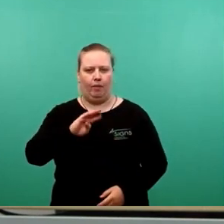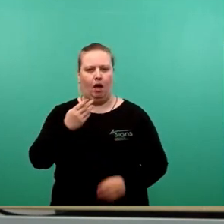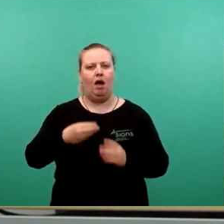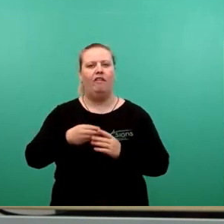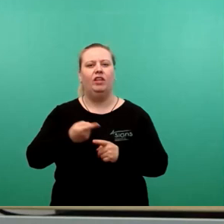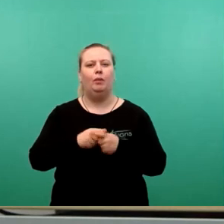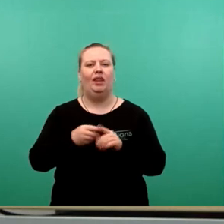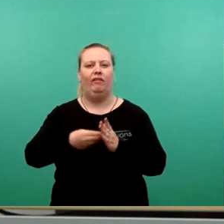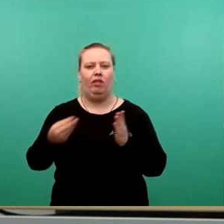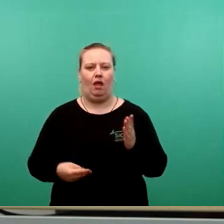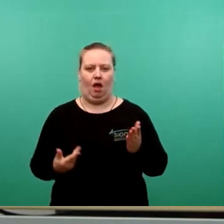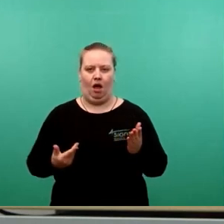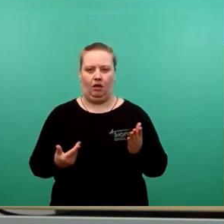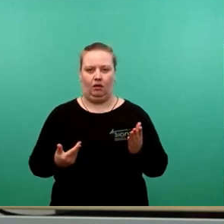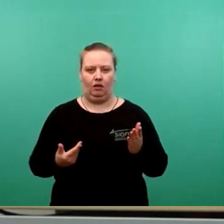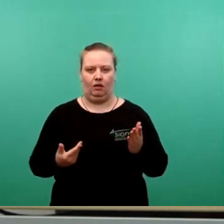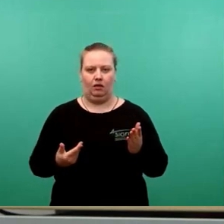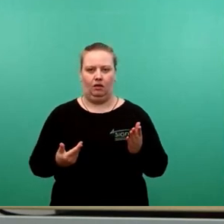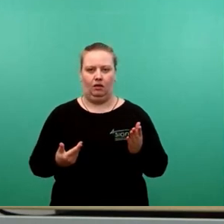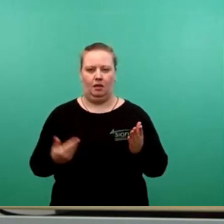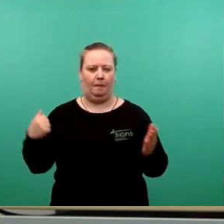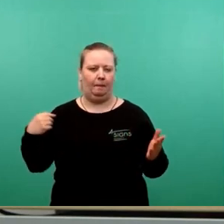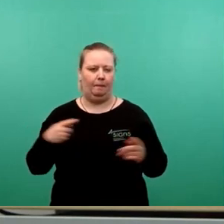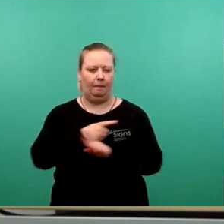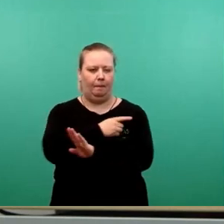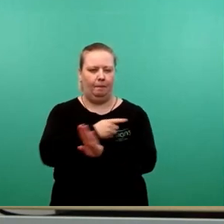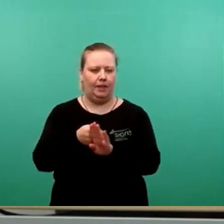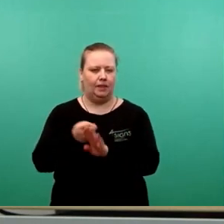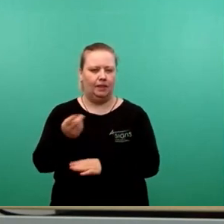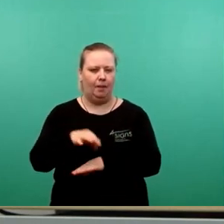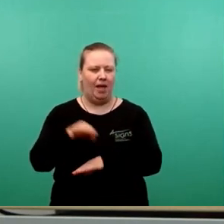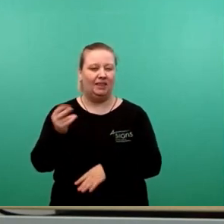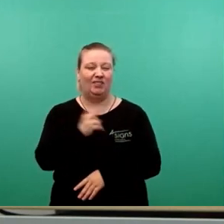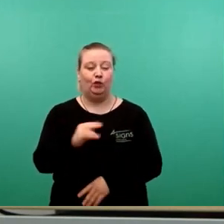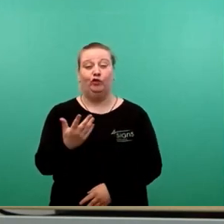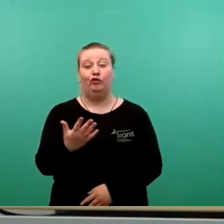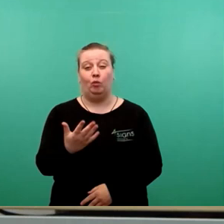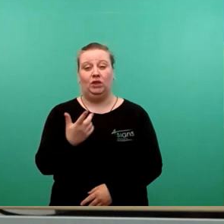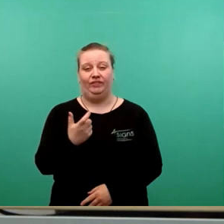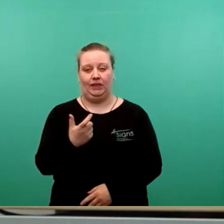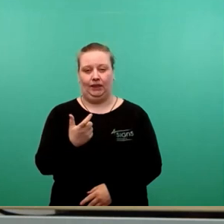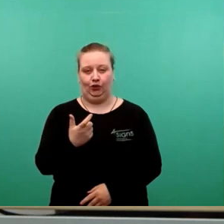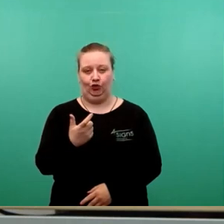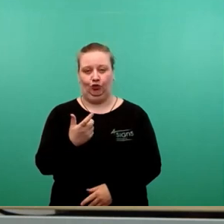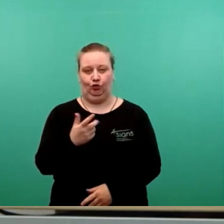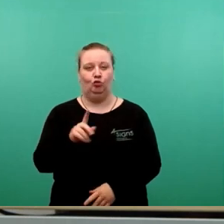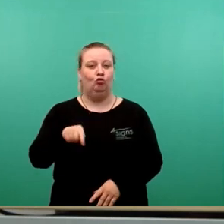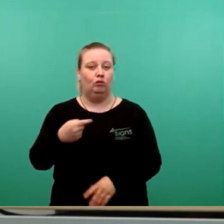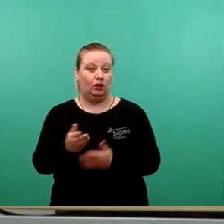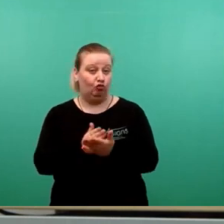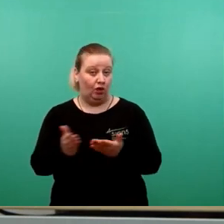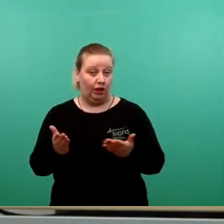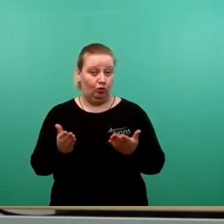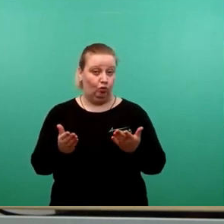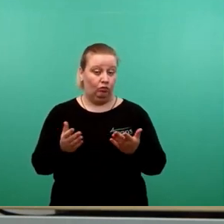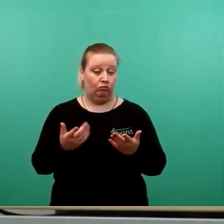hat über das Elbermahre bis zum März 2025. Und dann eben die Entscheidung gilt für